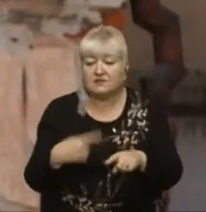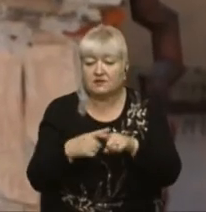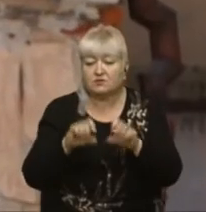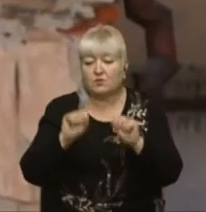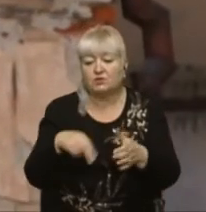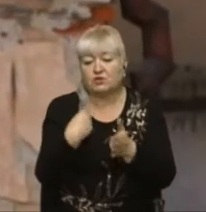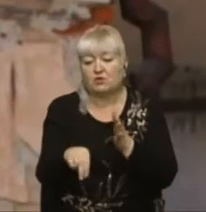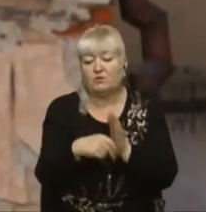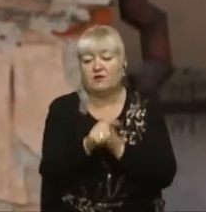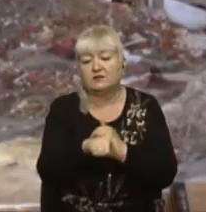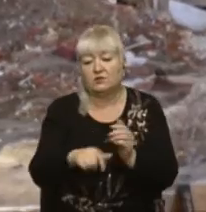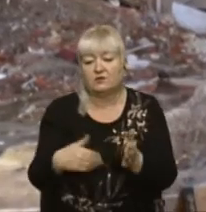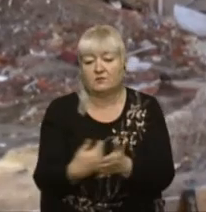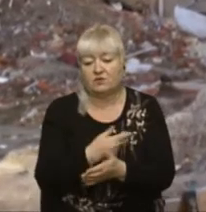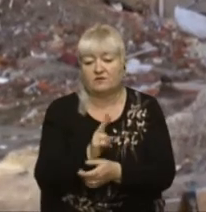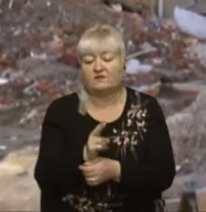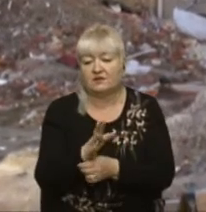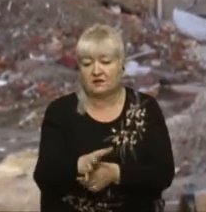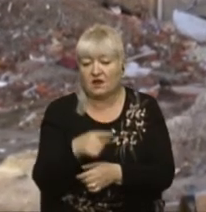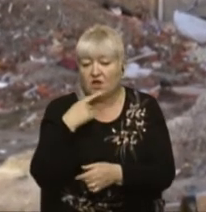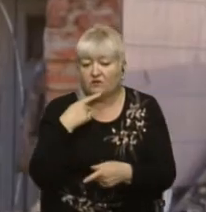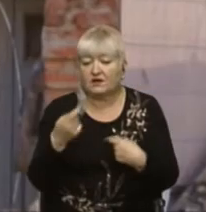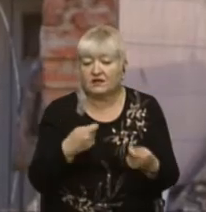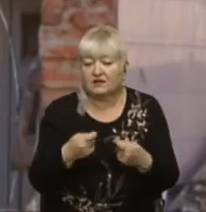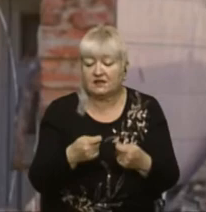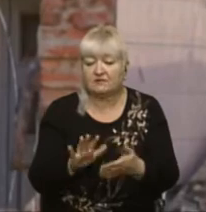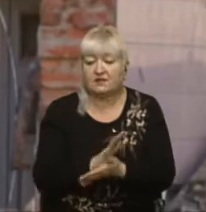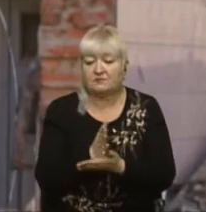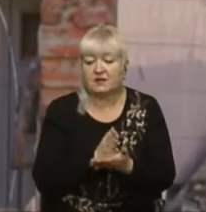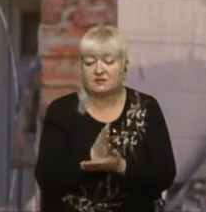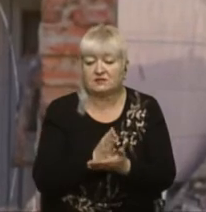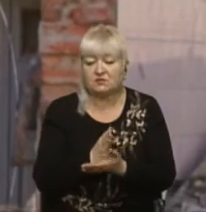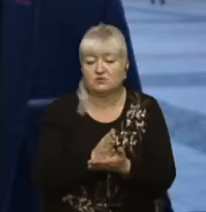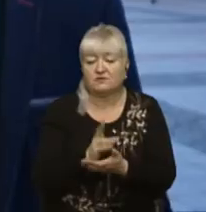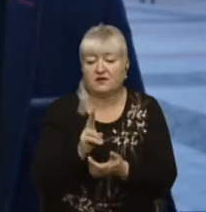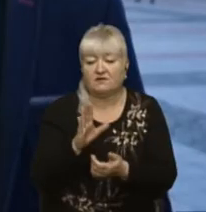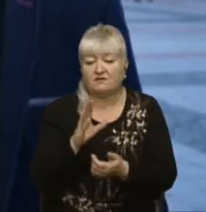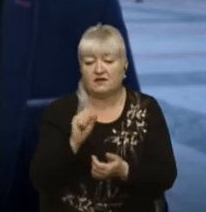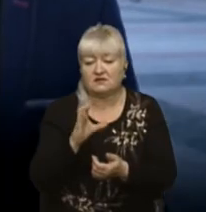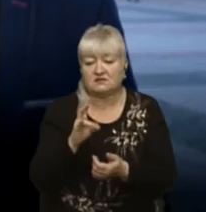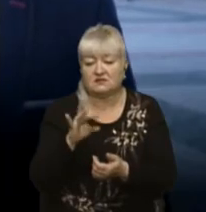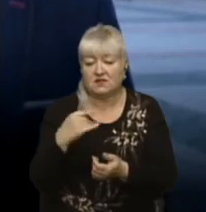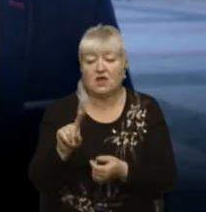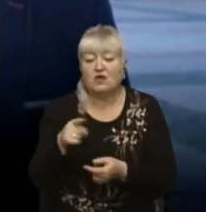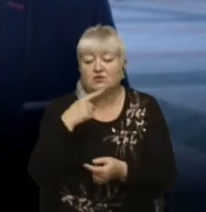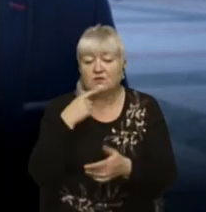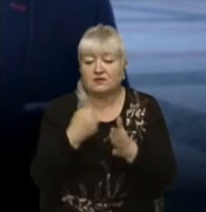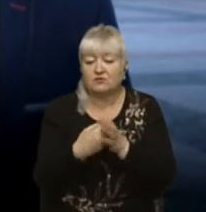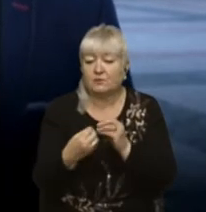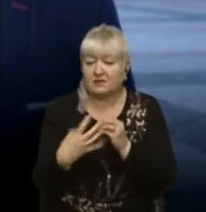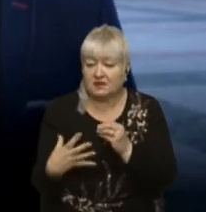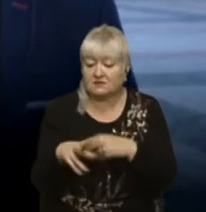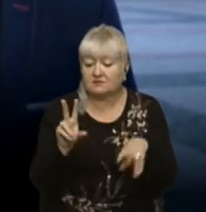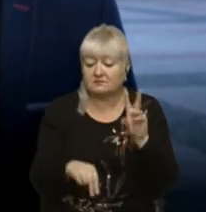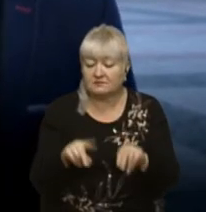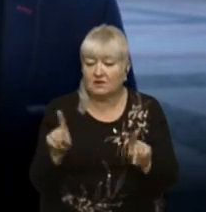купувати людям нове житло, каже керівник прес-служби Дрогобицької міської ради Зиновій Квасній. Чому він сказав до 15-го? Тому що розраховували,